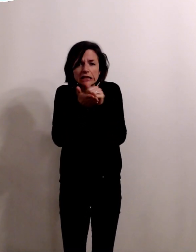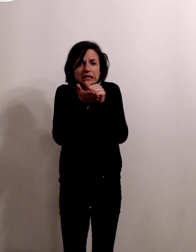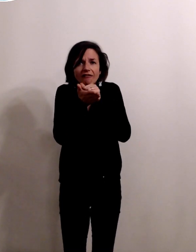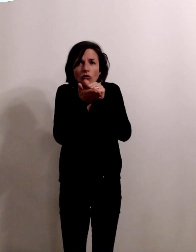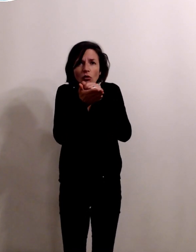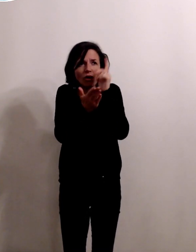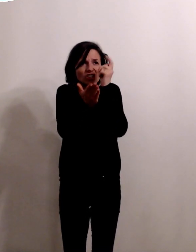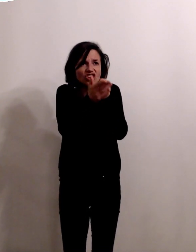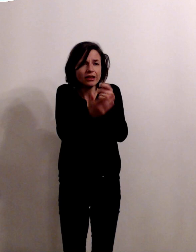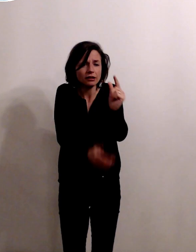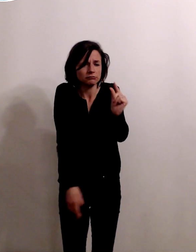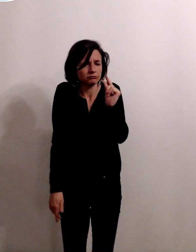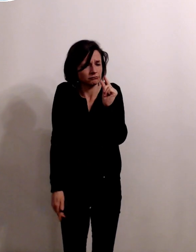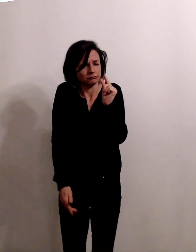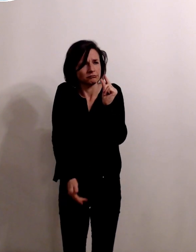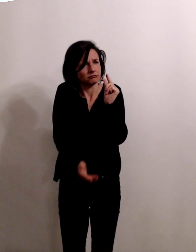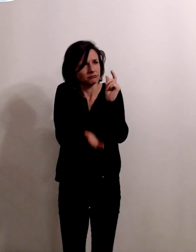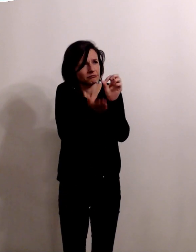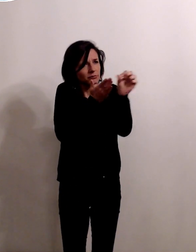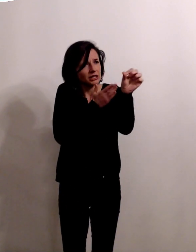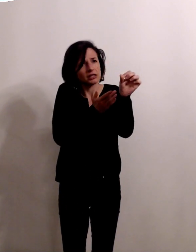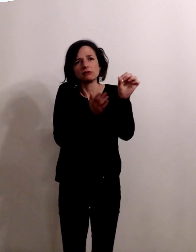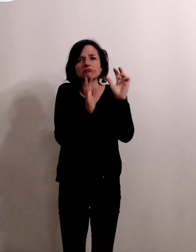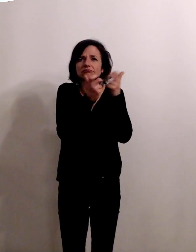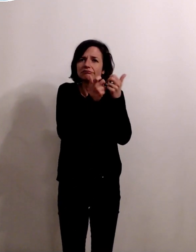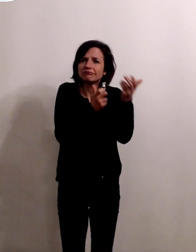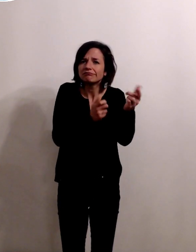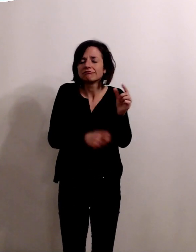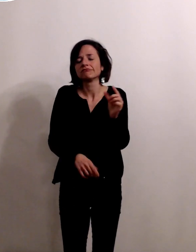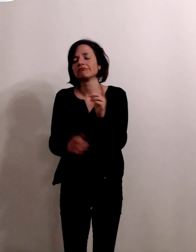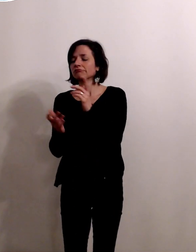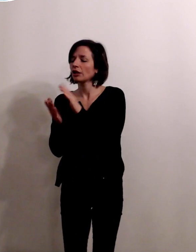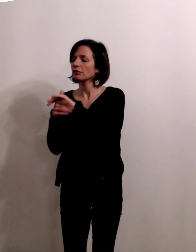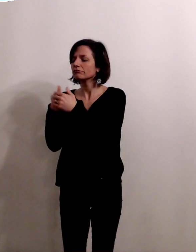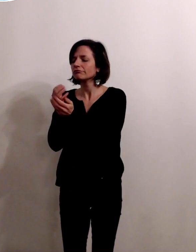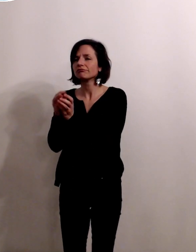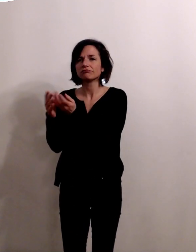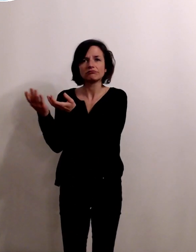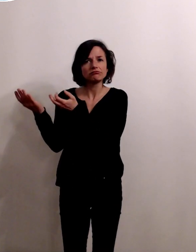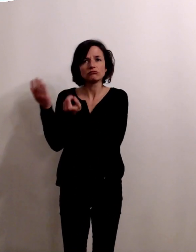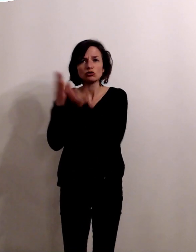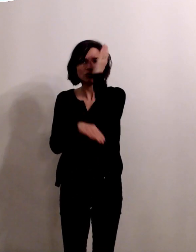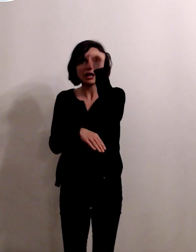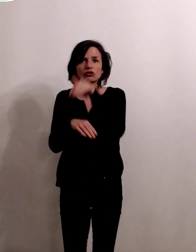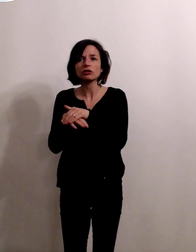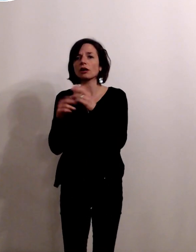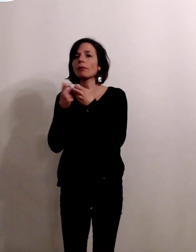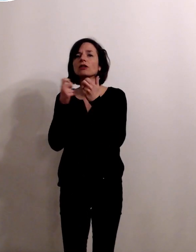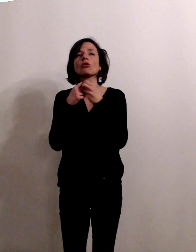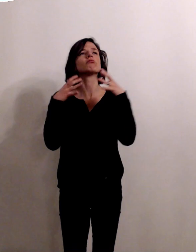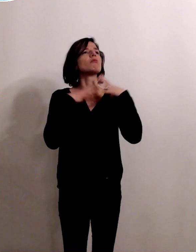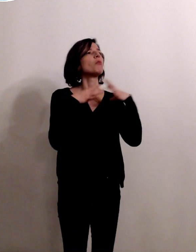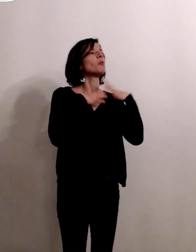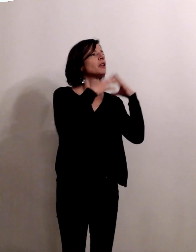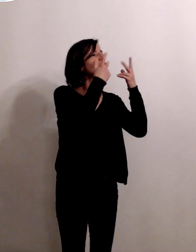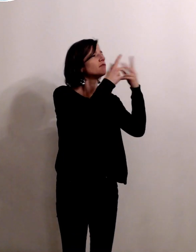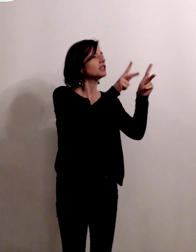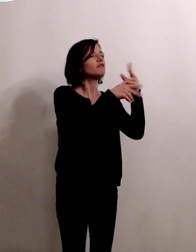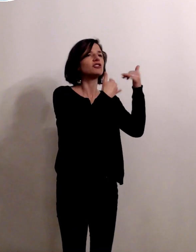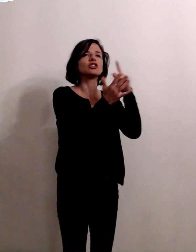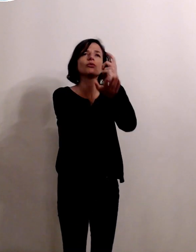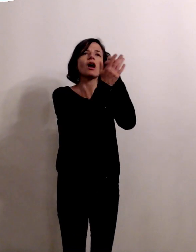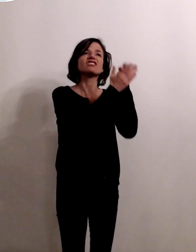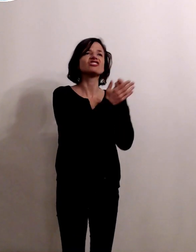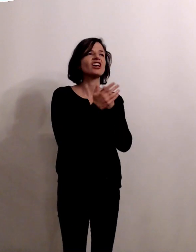coûter très très cher et se nettoyer les mains quand même régulièrement dans la journée quand on rentre de ville quand on rentre de faire ses courses